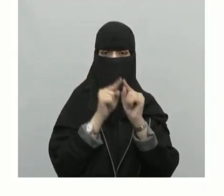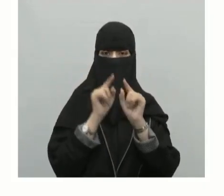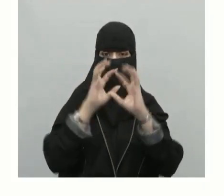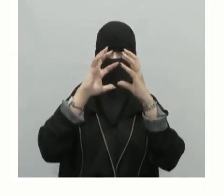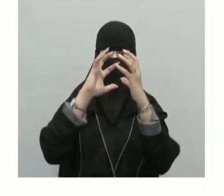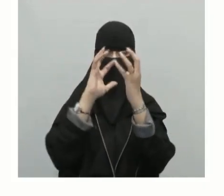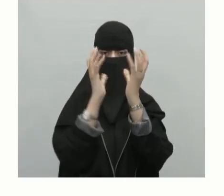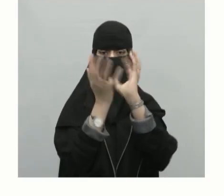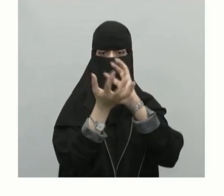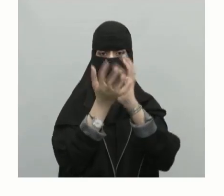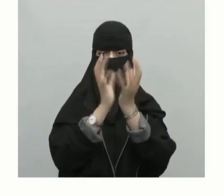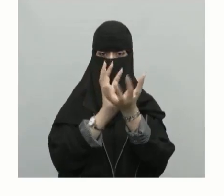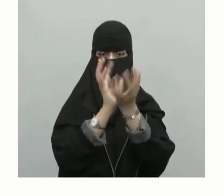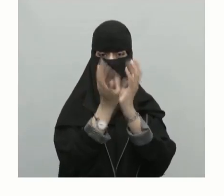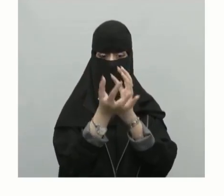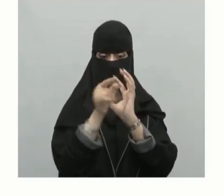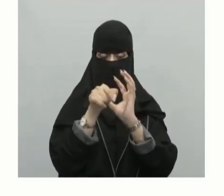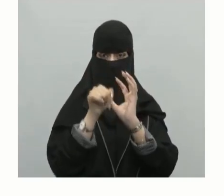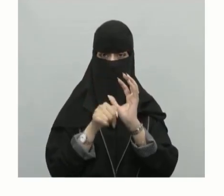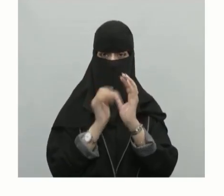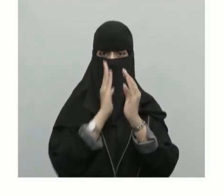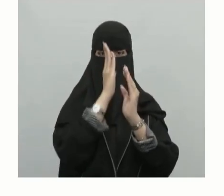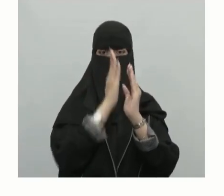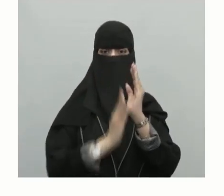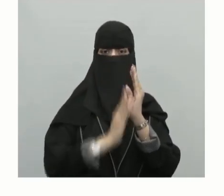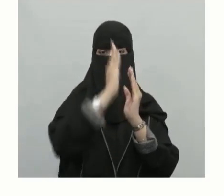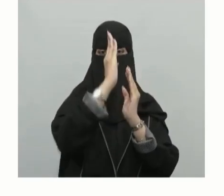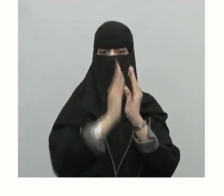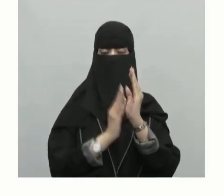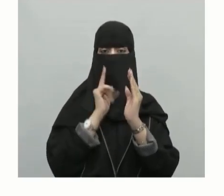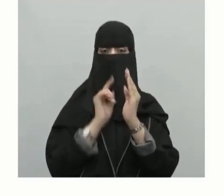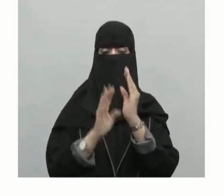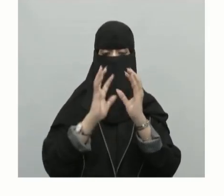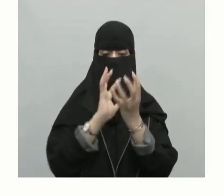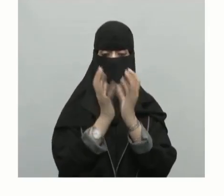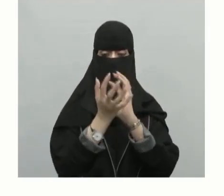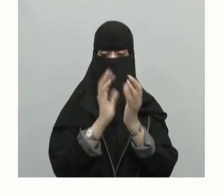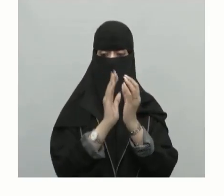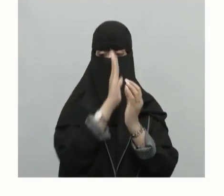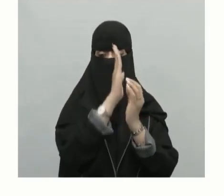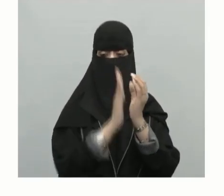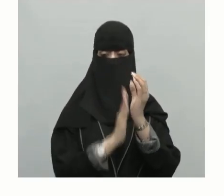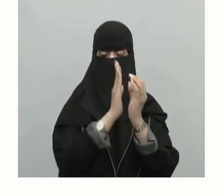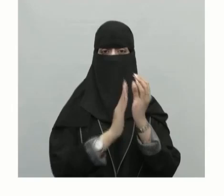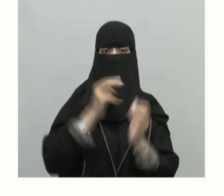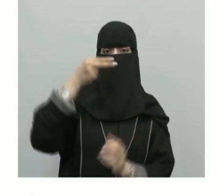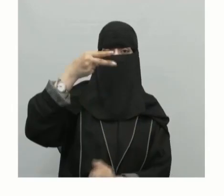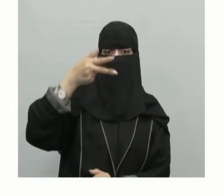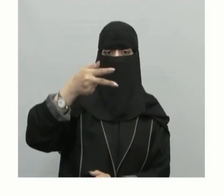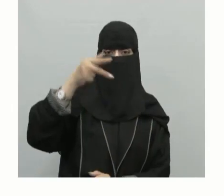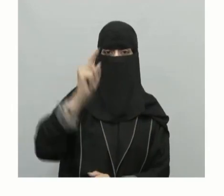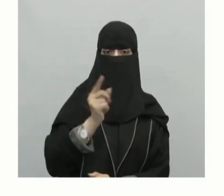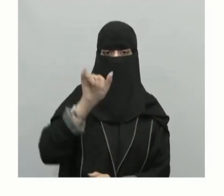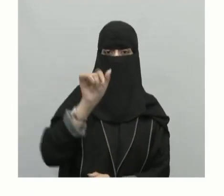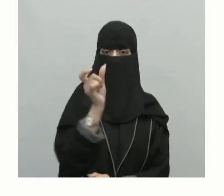الأرضية وهذا خط جرينيش 180 في الجزء الشرقي